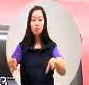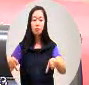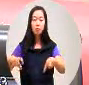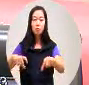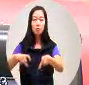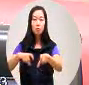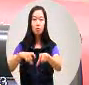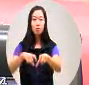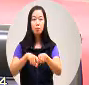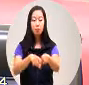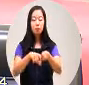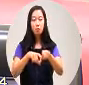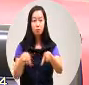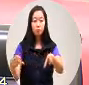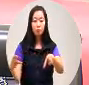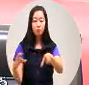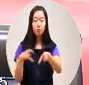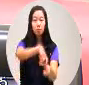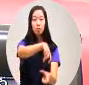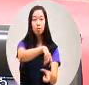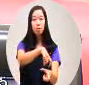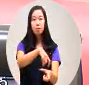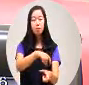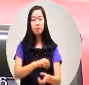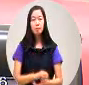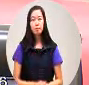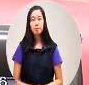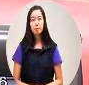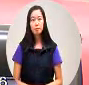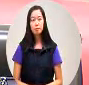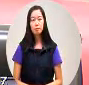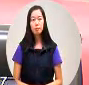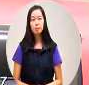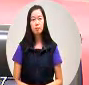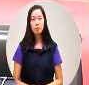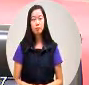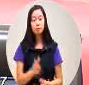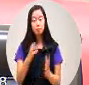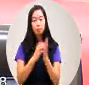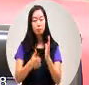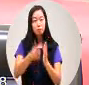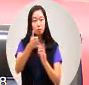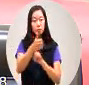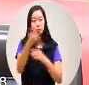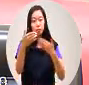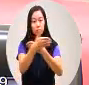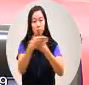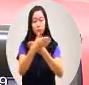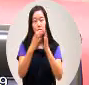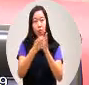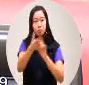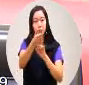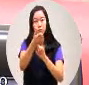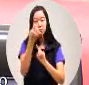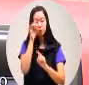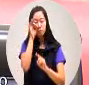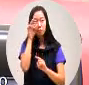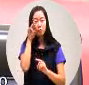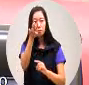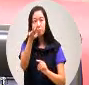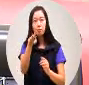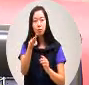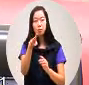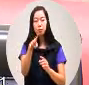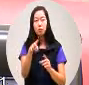这台脚踏车改摩托车摩托 局长这条路上你看你看是踩